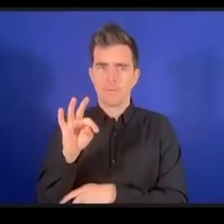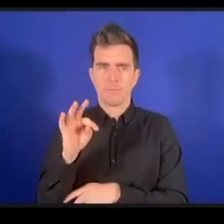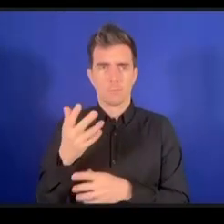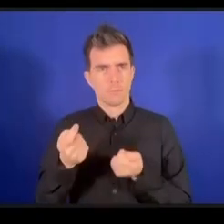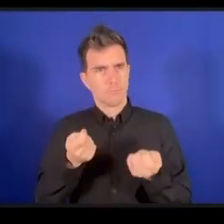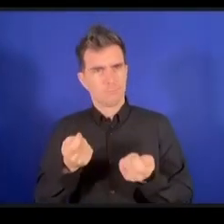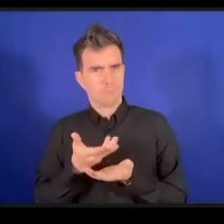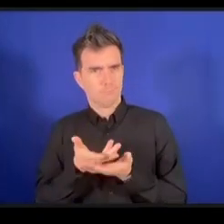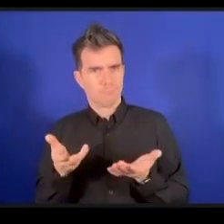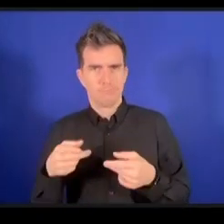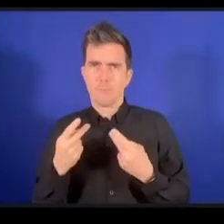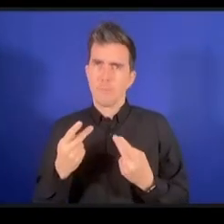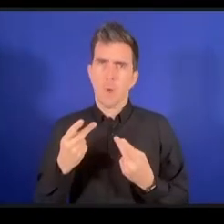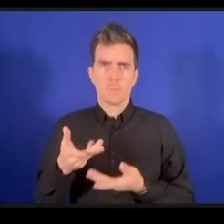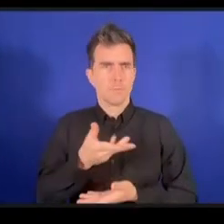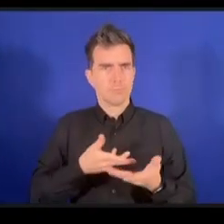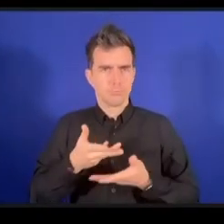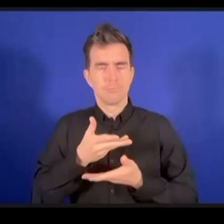شكراً